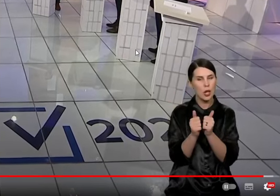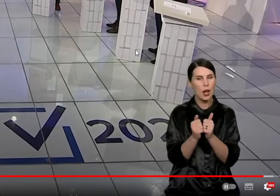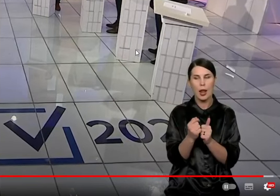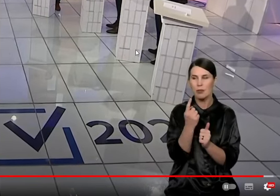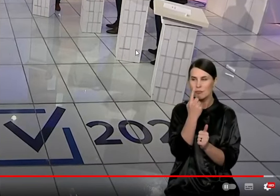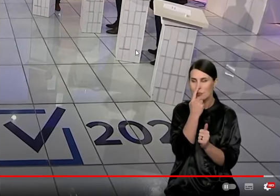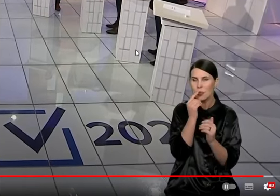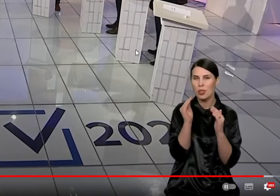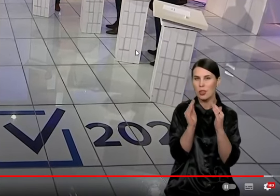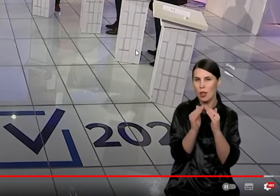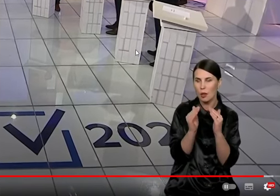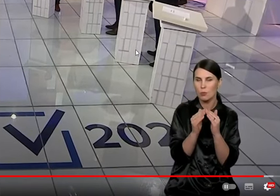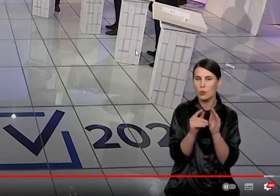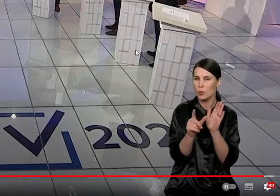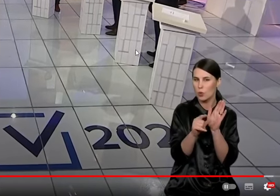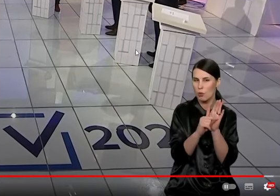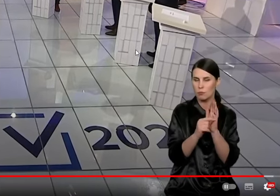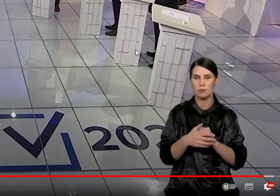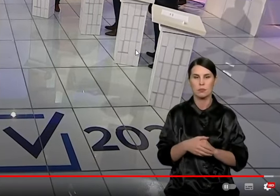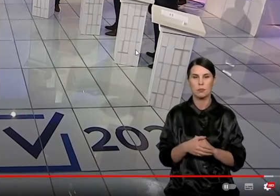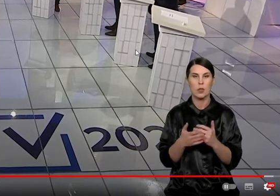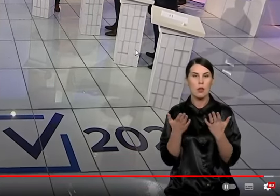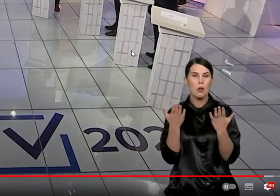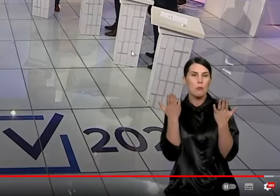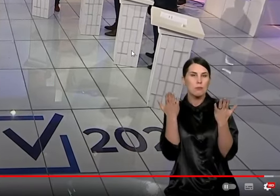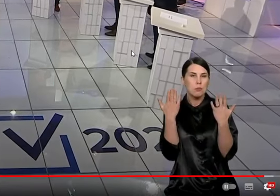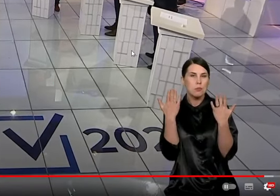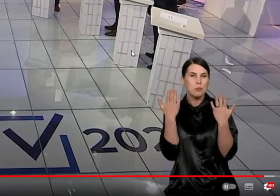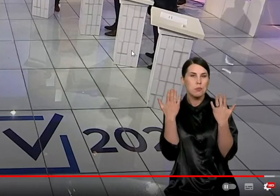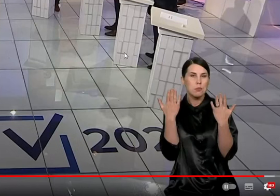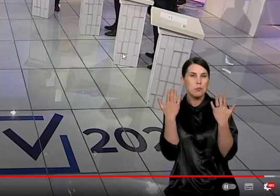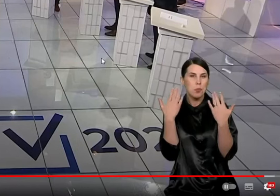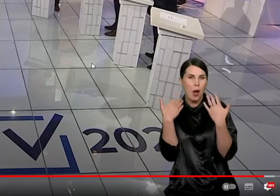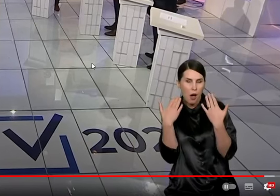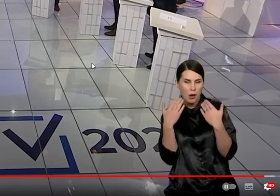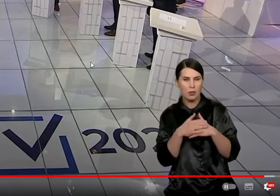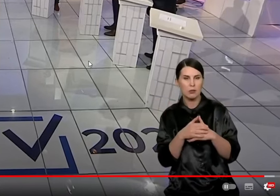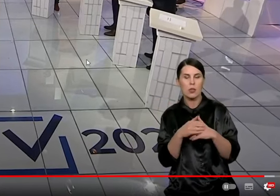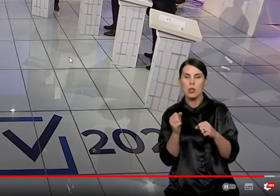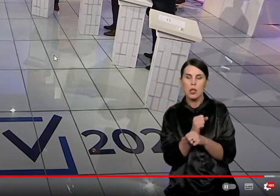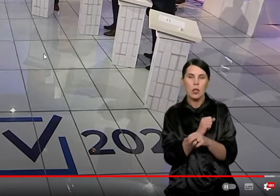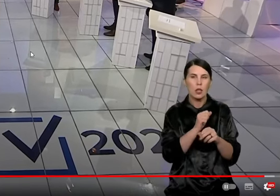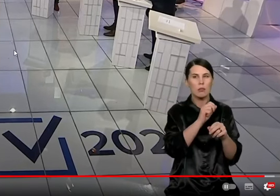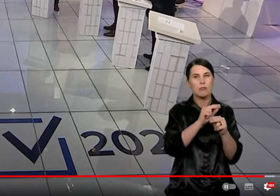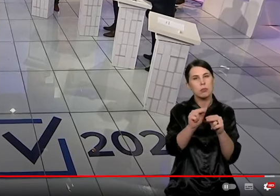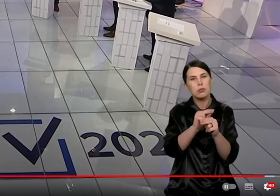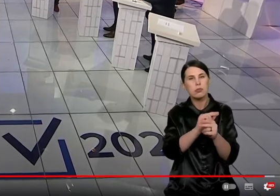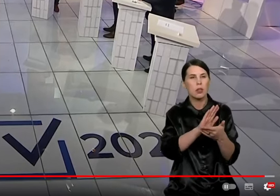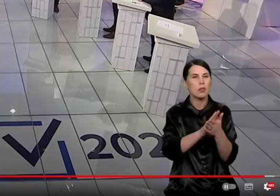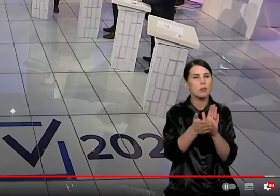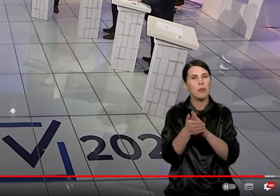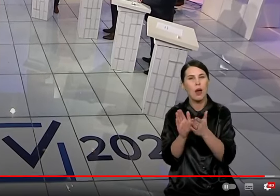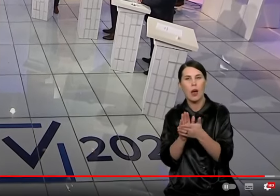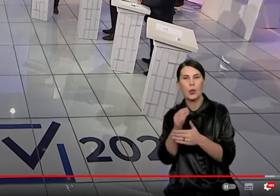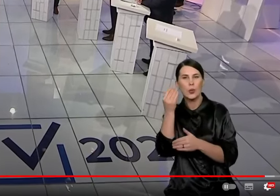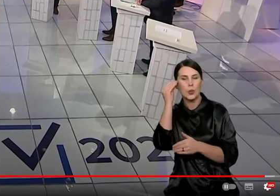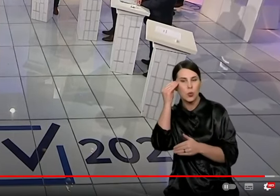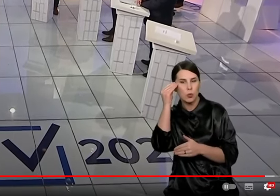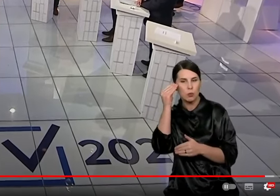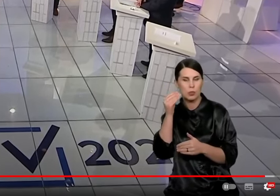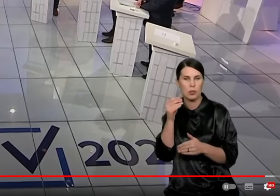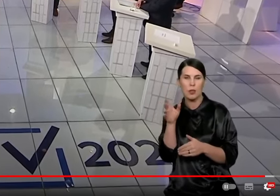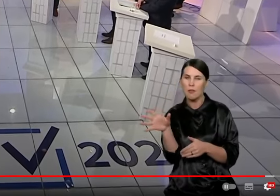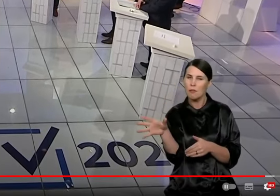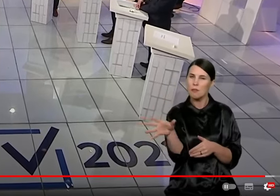galų galia parkai. Parkus reikia tvarkyti ne tik miesto centre, bet parkus reikia tvarkyti visame mieste, taip jok